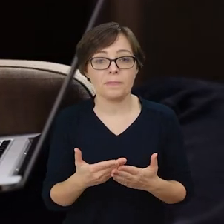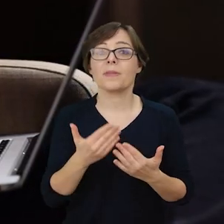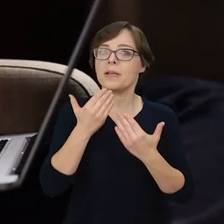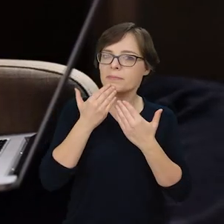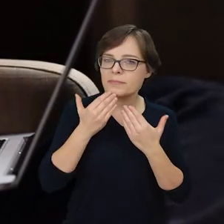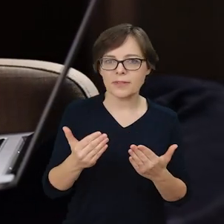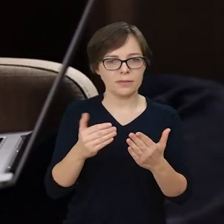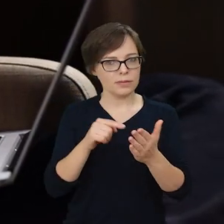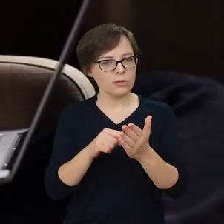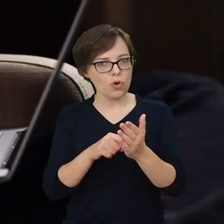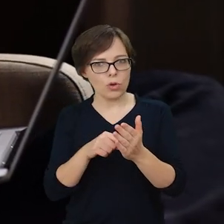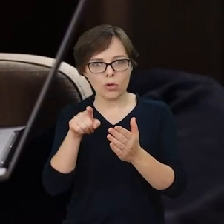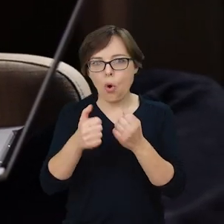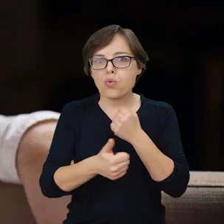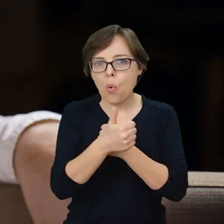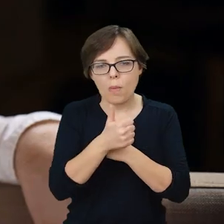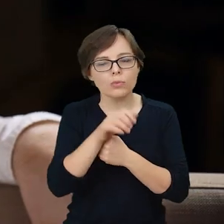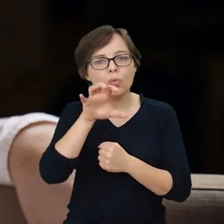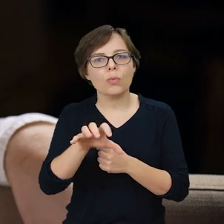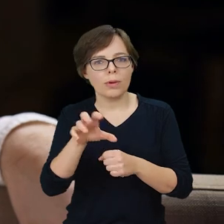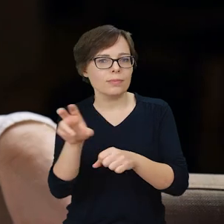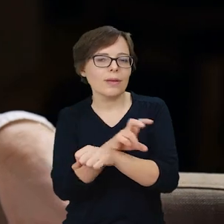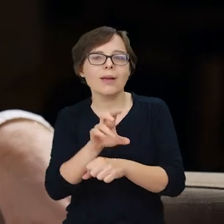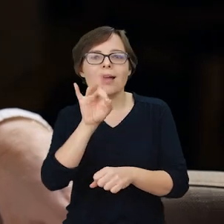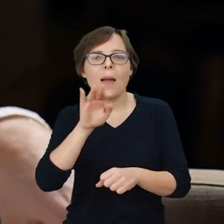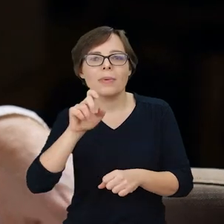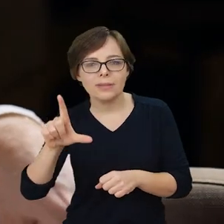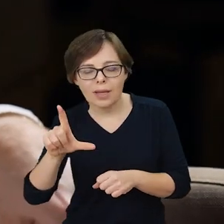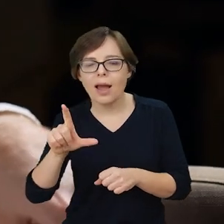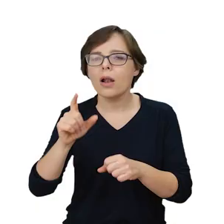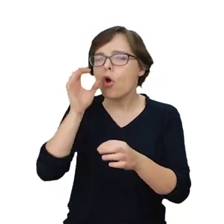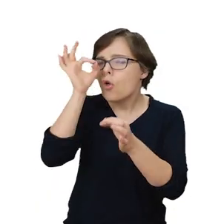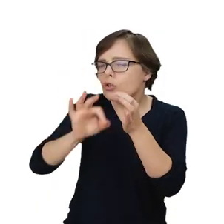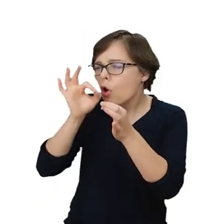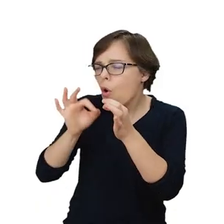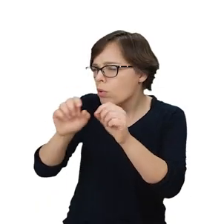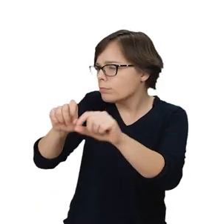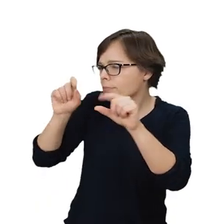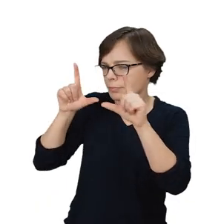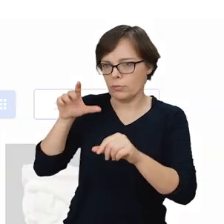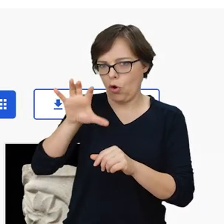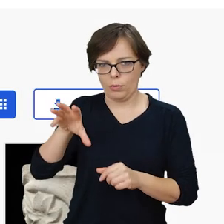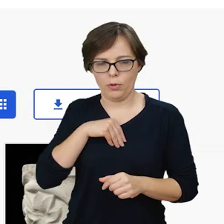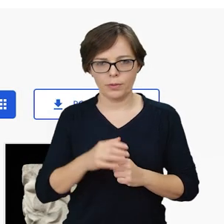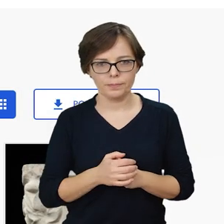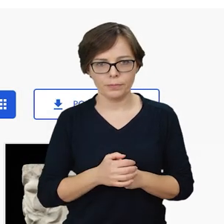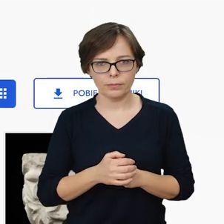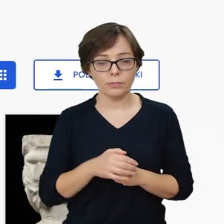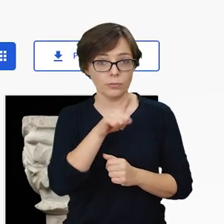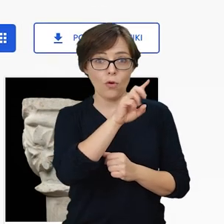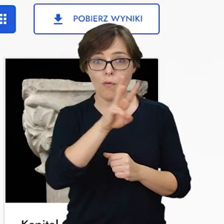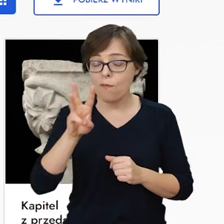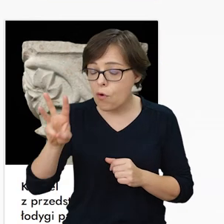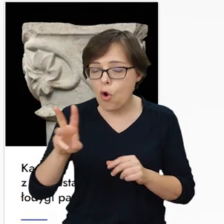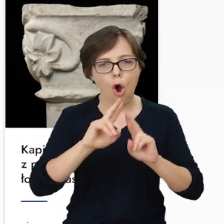wrażenie i dzięki właśnie dokumentacji gigapikselowej analizować wszystkie najdrobniejsze ich elementy. Obiekty na stronie